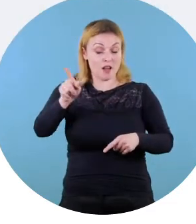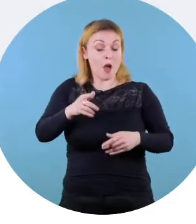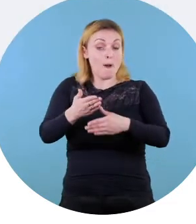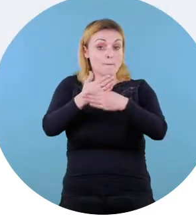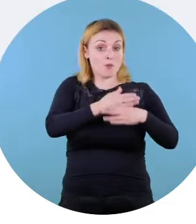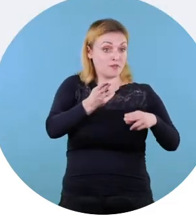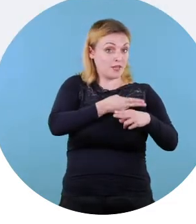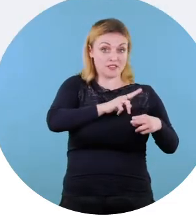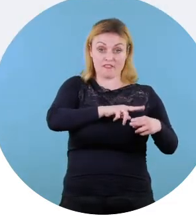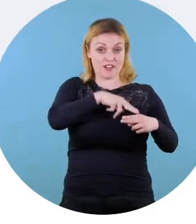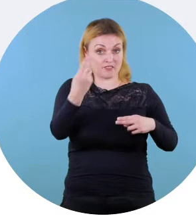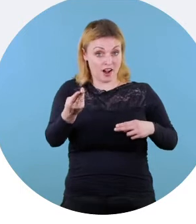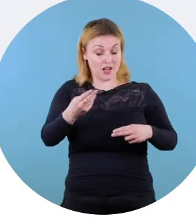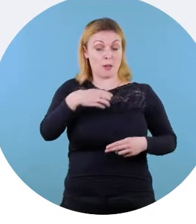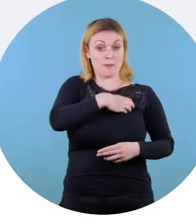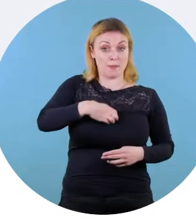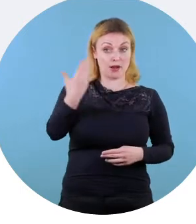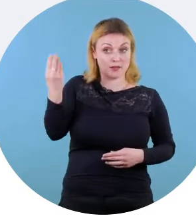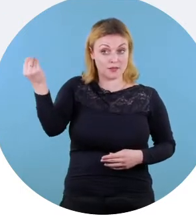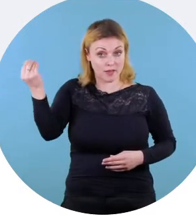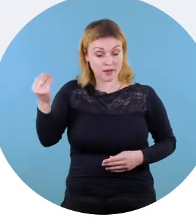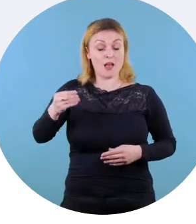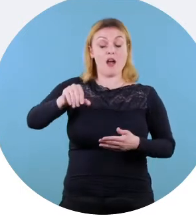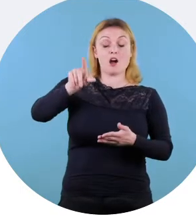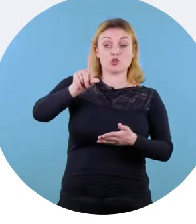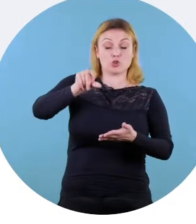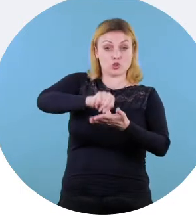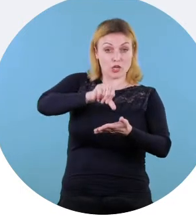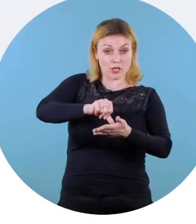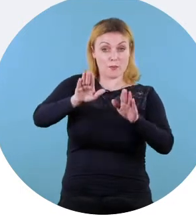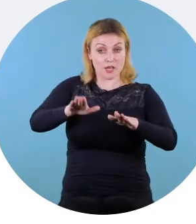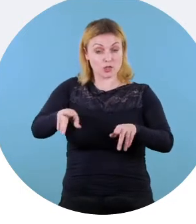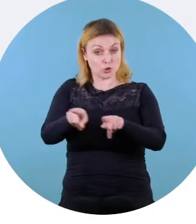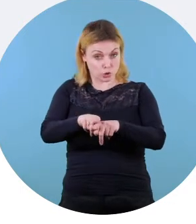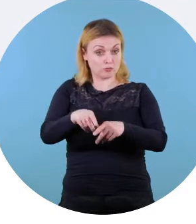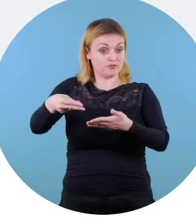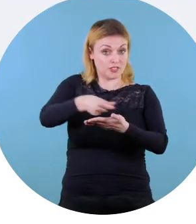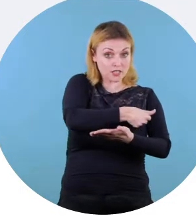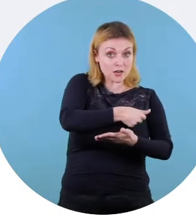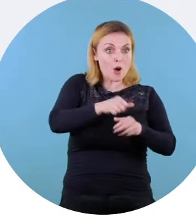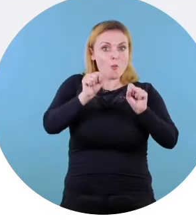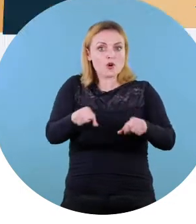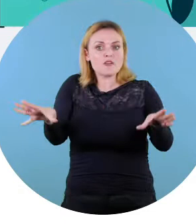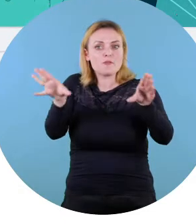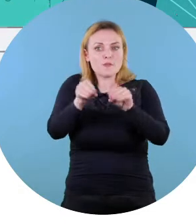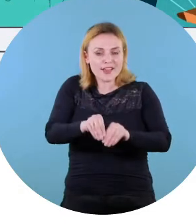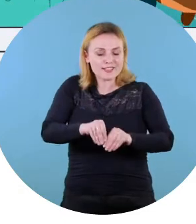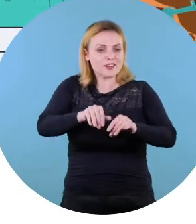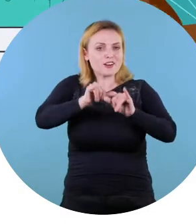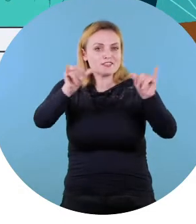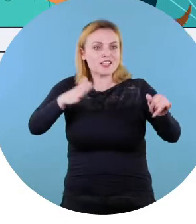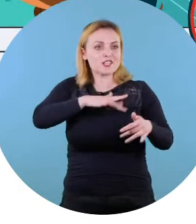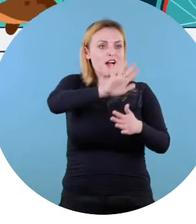безвозмездных грантов, бюджетов Примарии, вкладов местных жителей и земляков, а также других источников, мы можем вместе